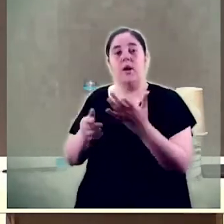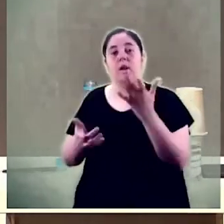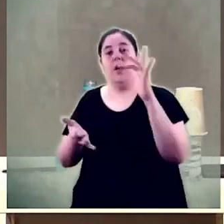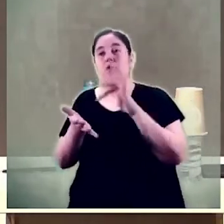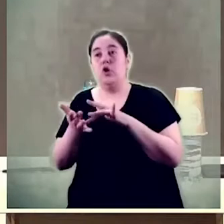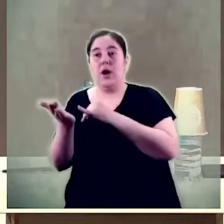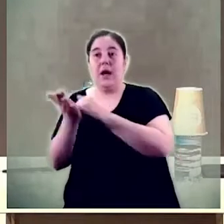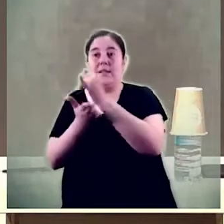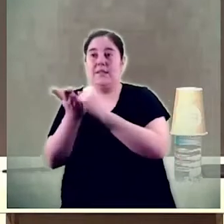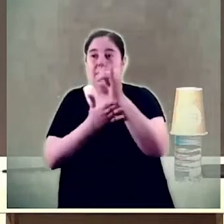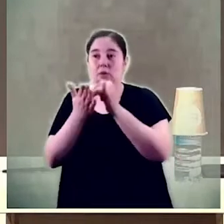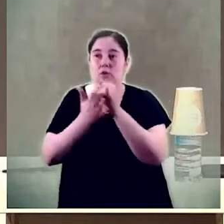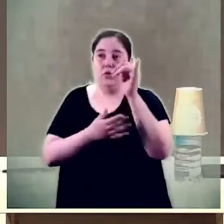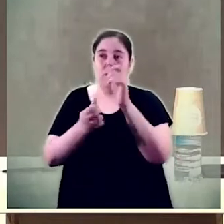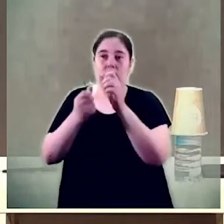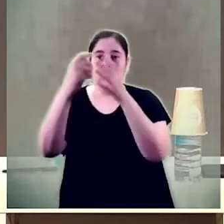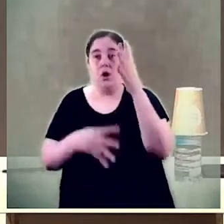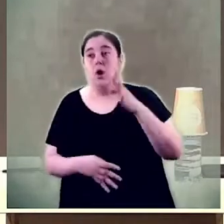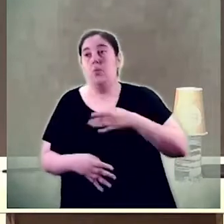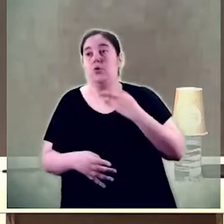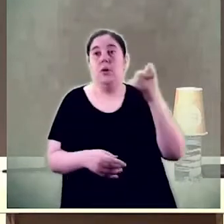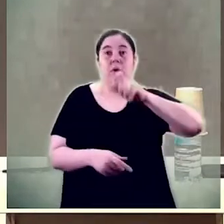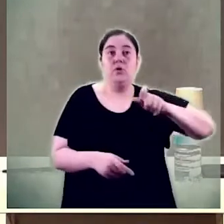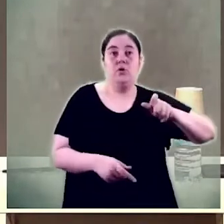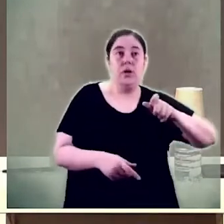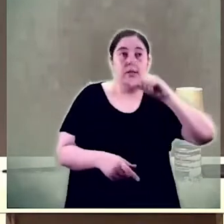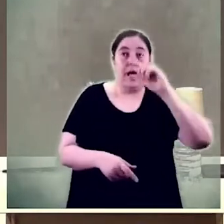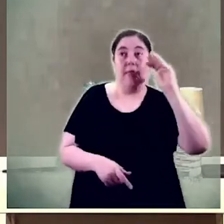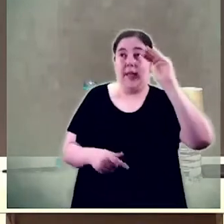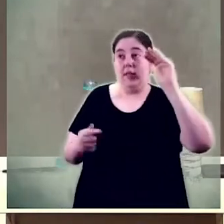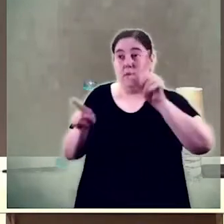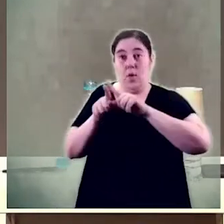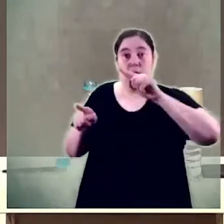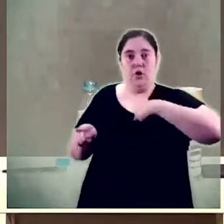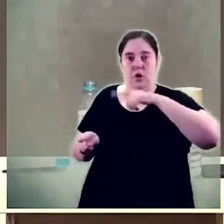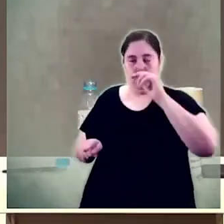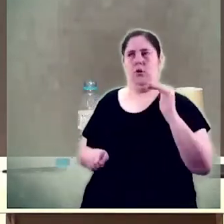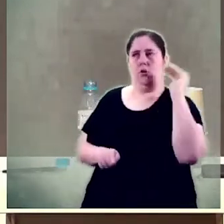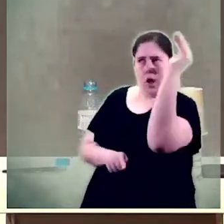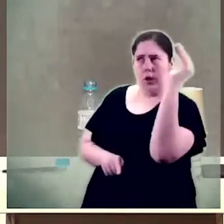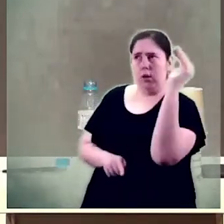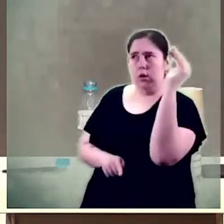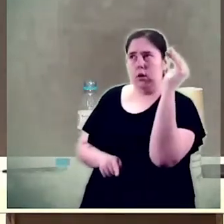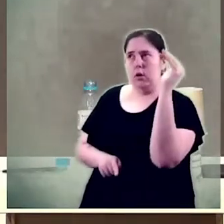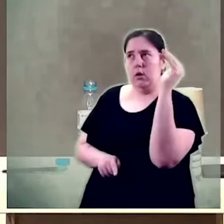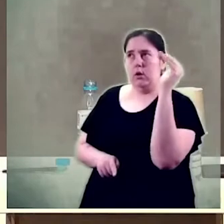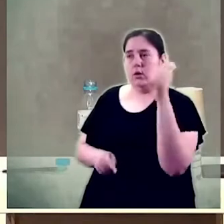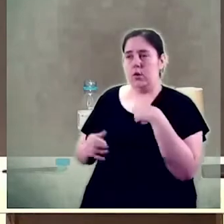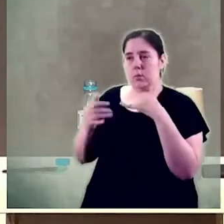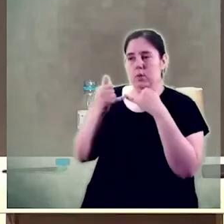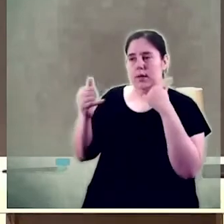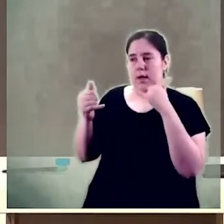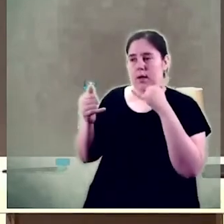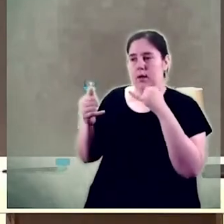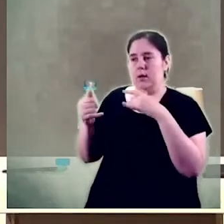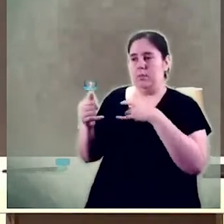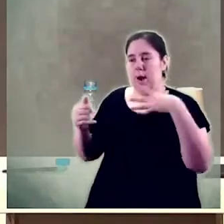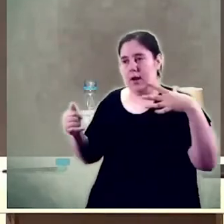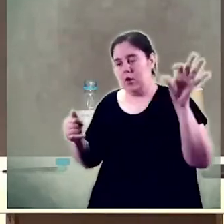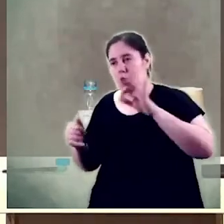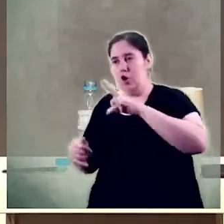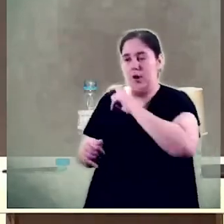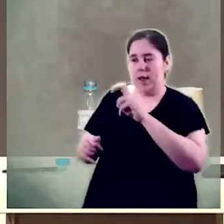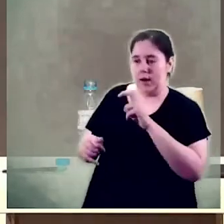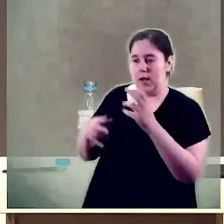llegia les assignatures devien ser gent de la meva edat o més grans que a més a més ens havien ensenyat a ser molt lineals i molt blanc